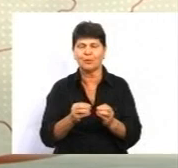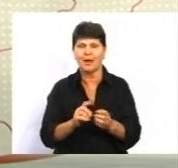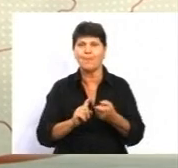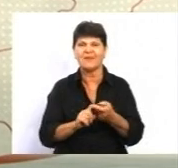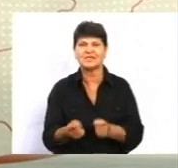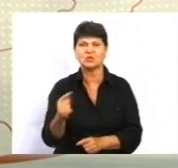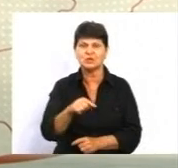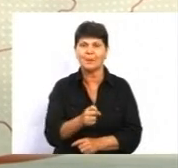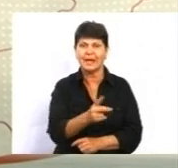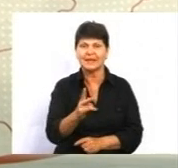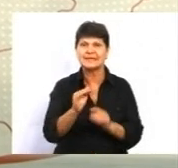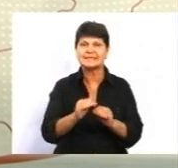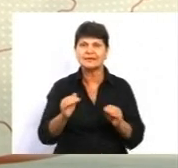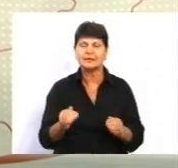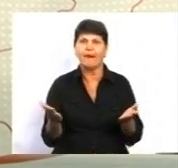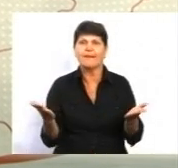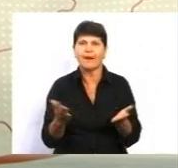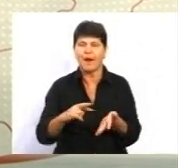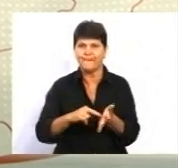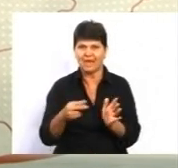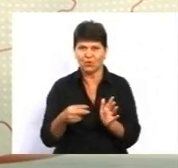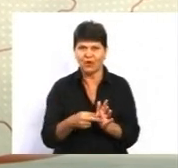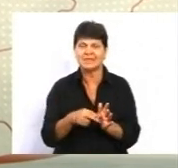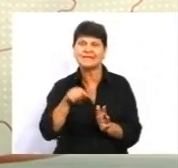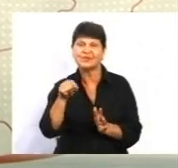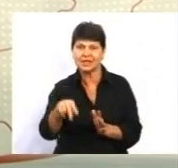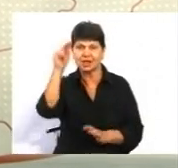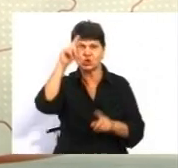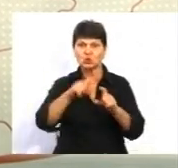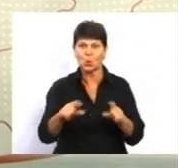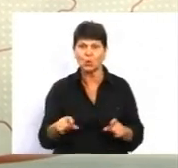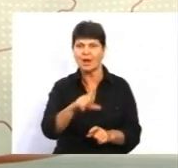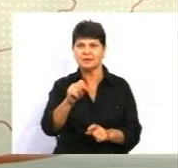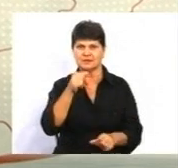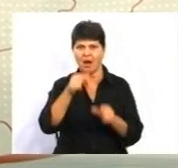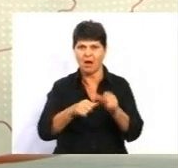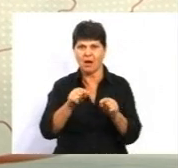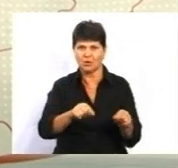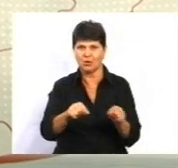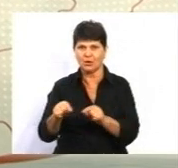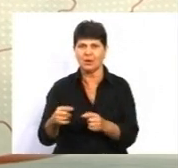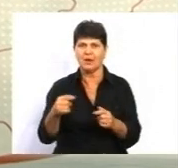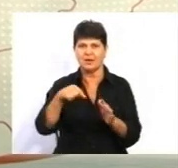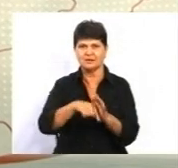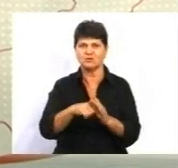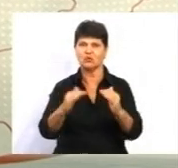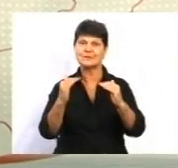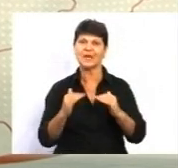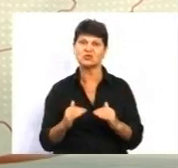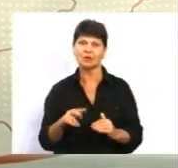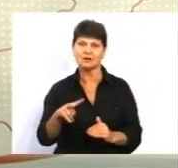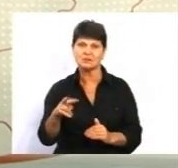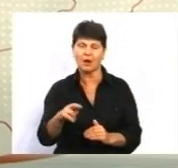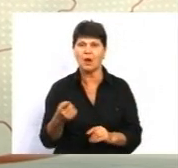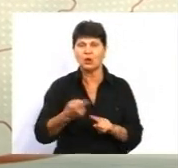кількість дітей, яка планувалася в таких школах, за ці роки зараз значно зменшилася. І тому